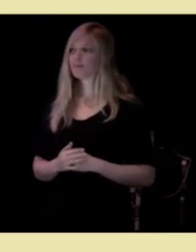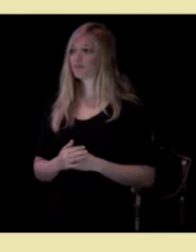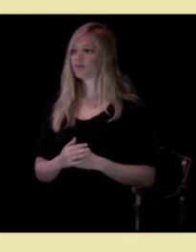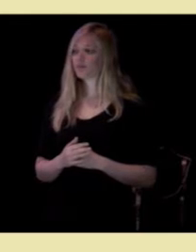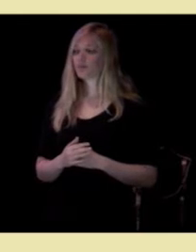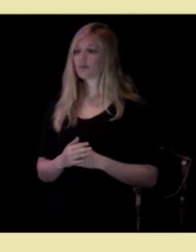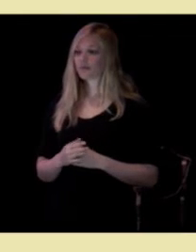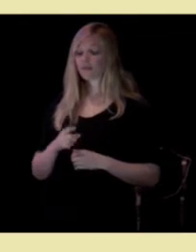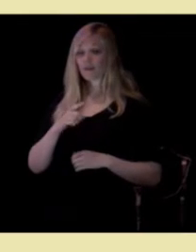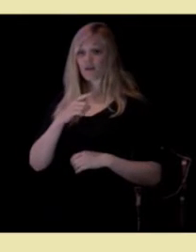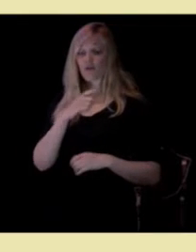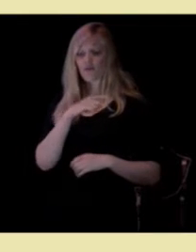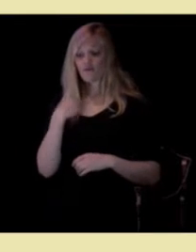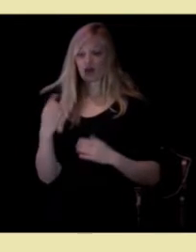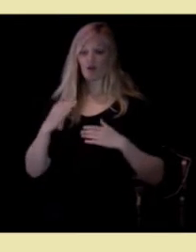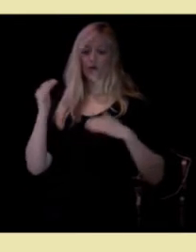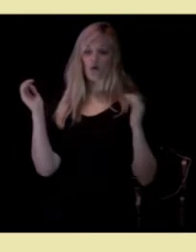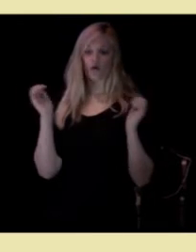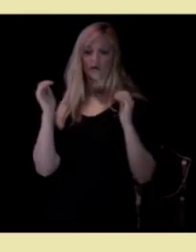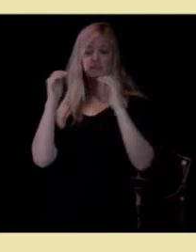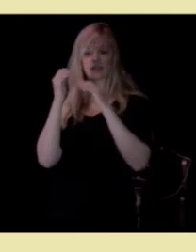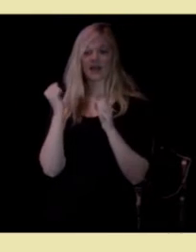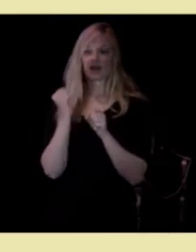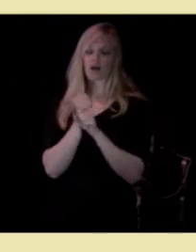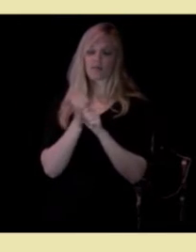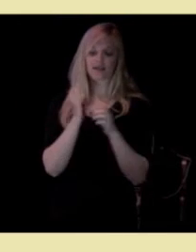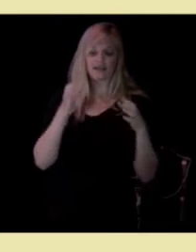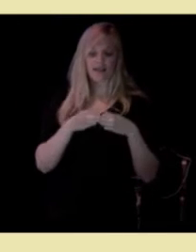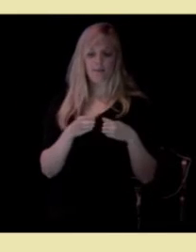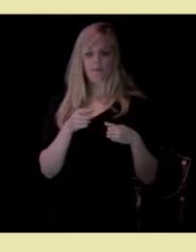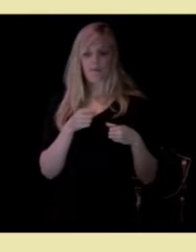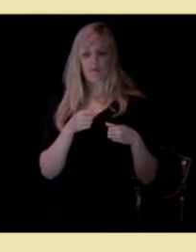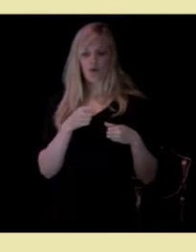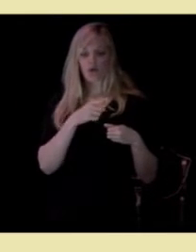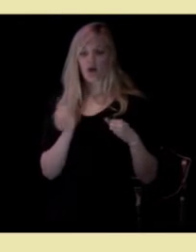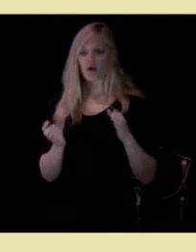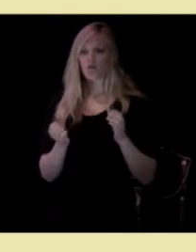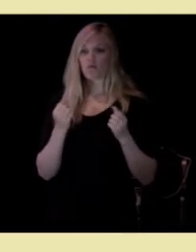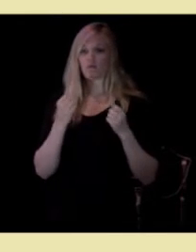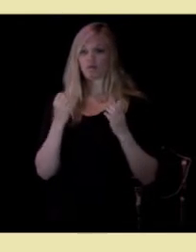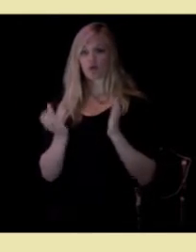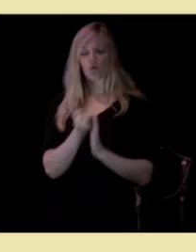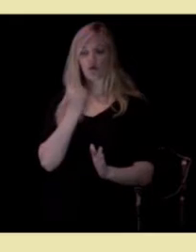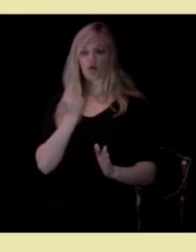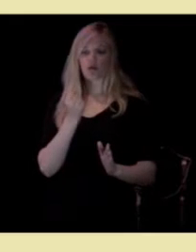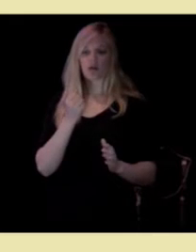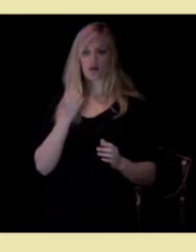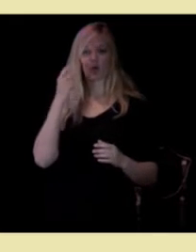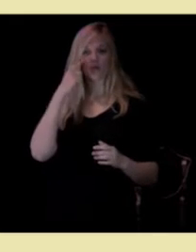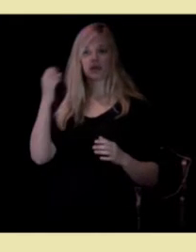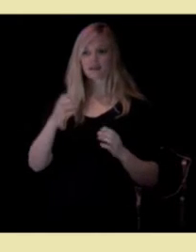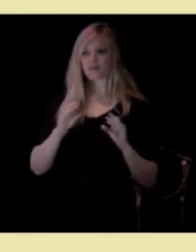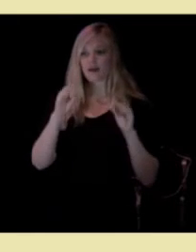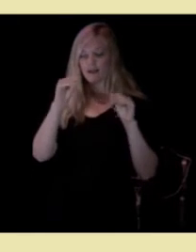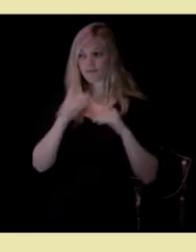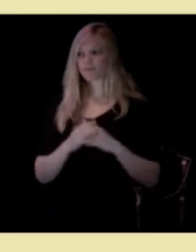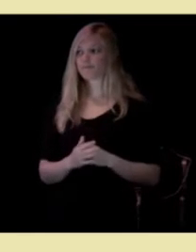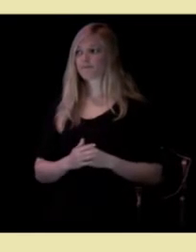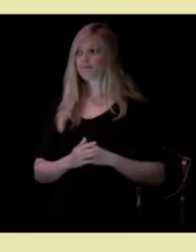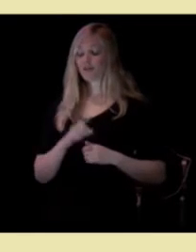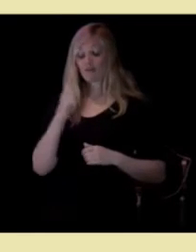Ved å organisere arbeid i team så utnytter vi også kompetansen bedre. Vi vet at mange